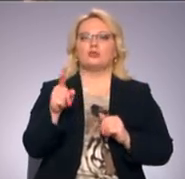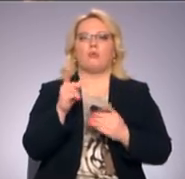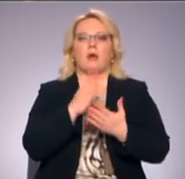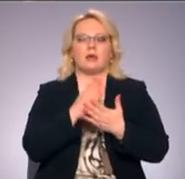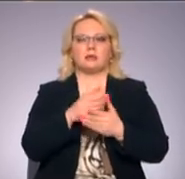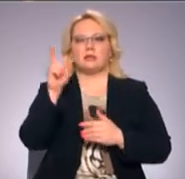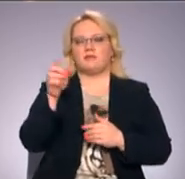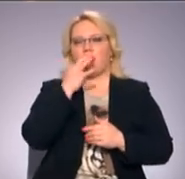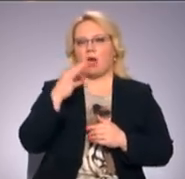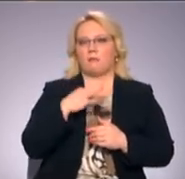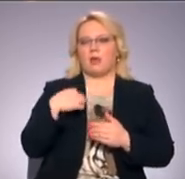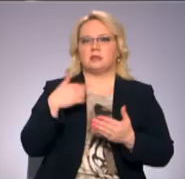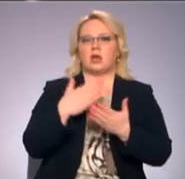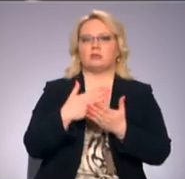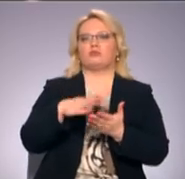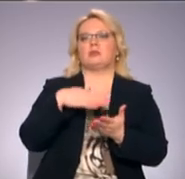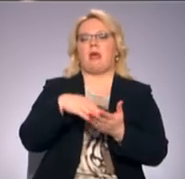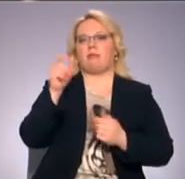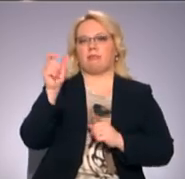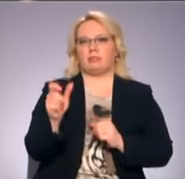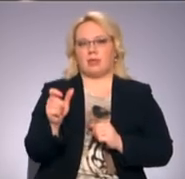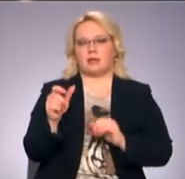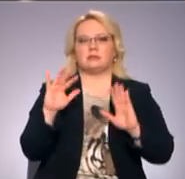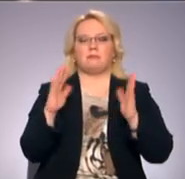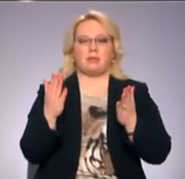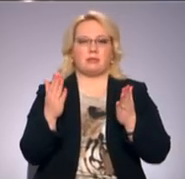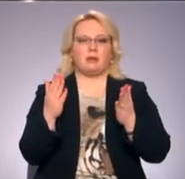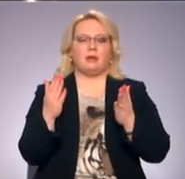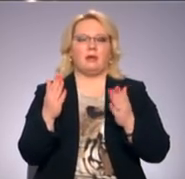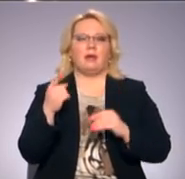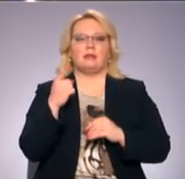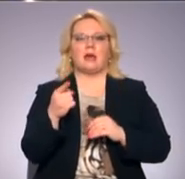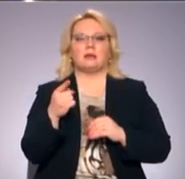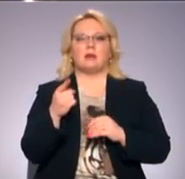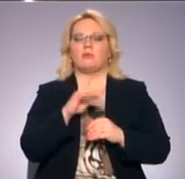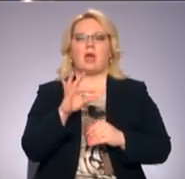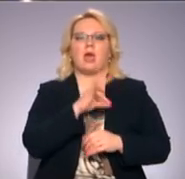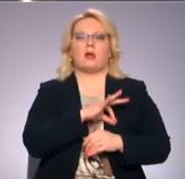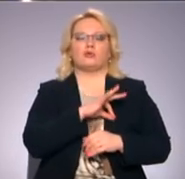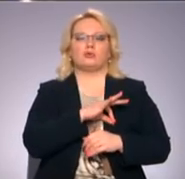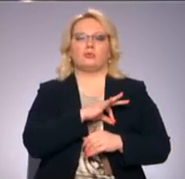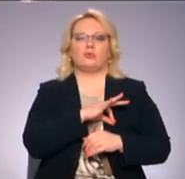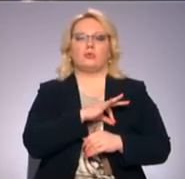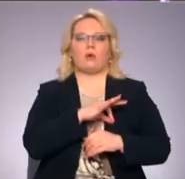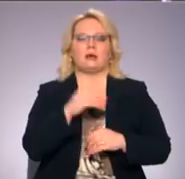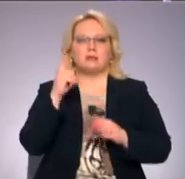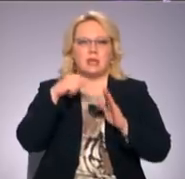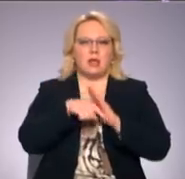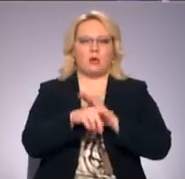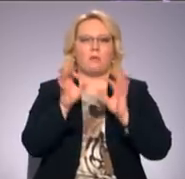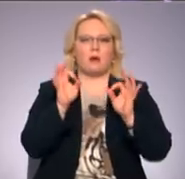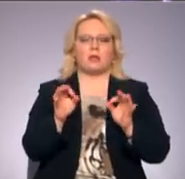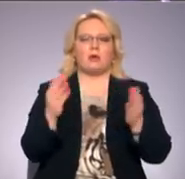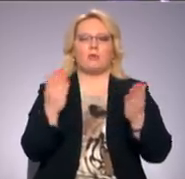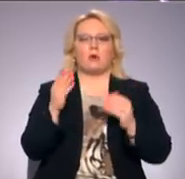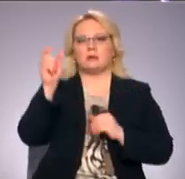cilvēks ir atbildēt, es esmu sētnieks. Tas jau neraksturo to dziļāko patiesību, ko